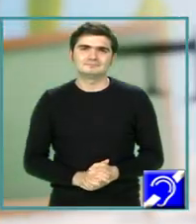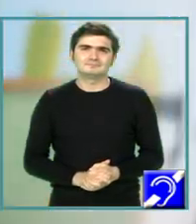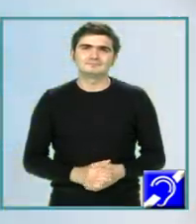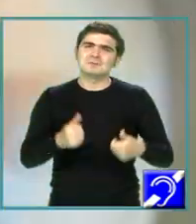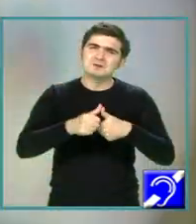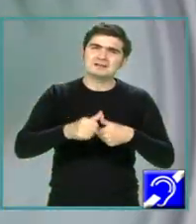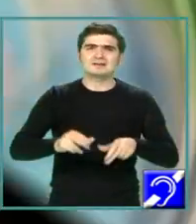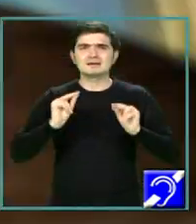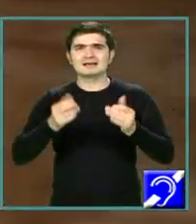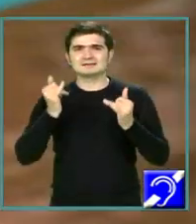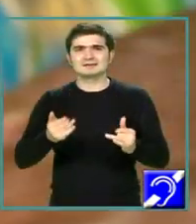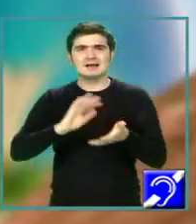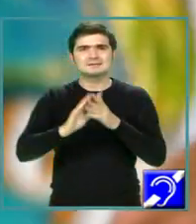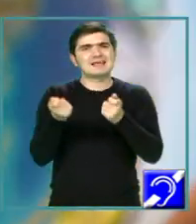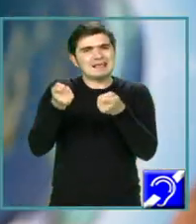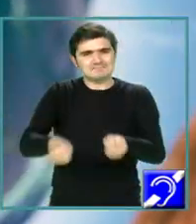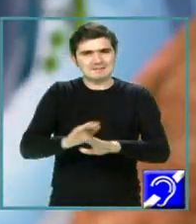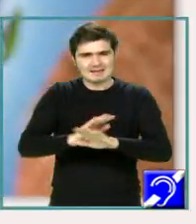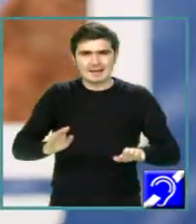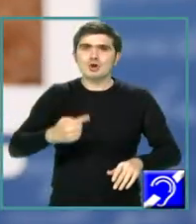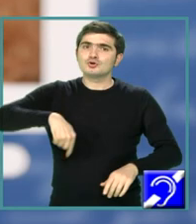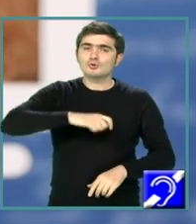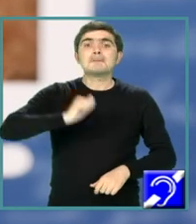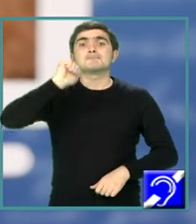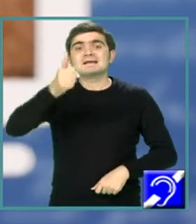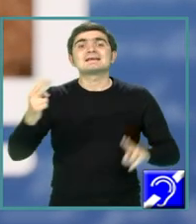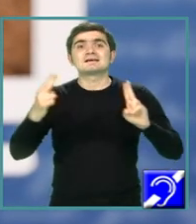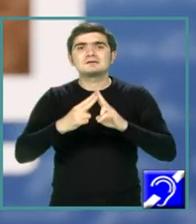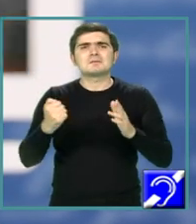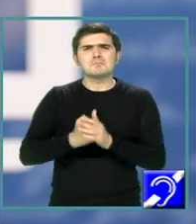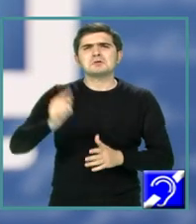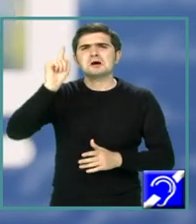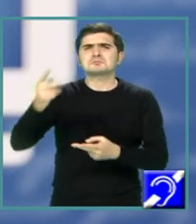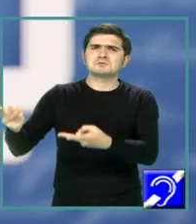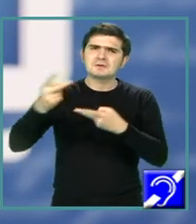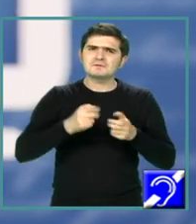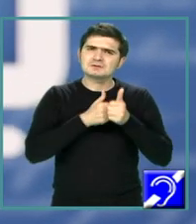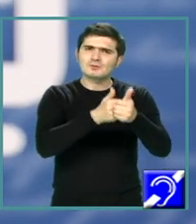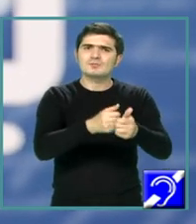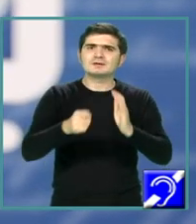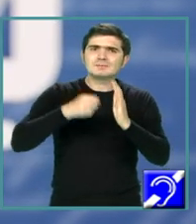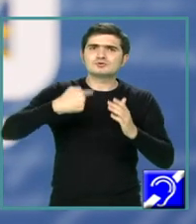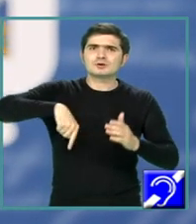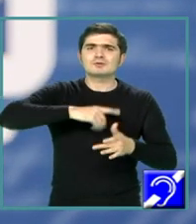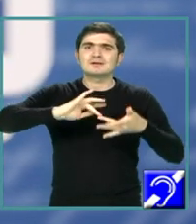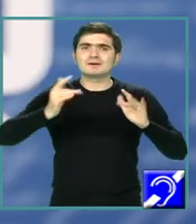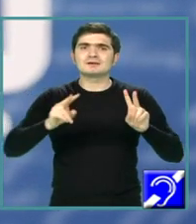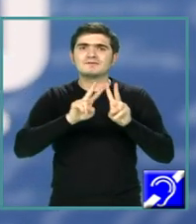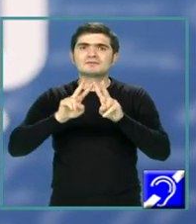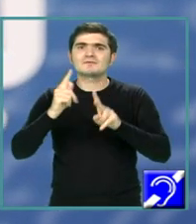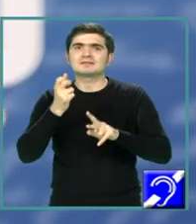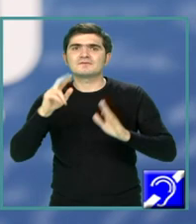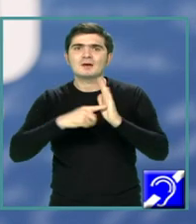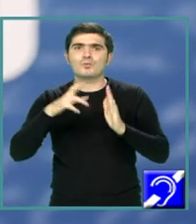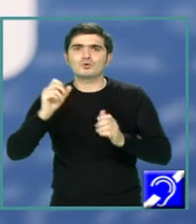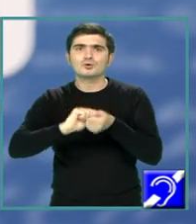Prieteni, lecțiile de astăzi se încheie aici. Ne revedem mâine! Până atunci, vă invit să urmăriți emisiunile noastre și online pe site-ul tvr.ro sau